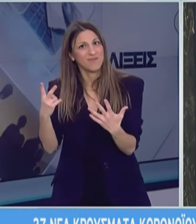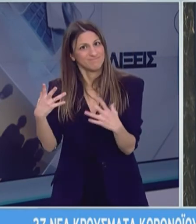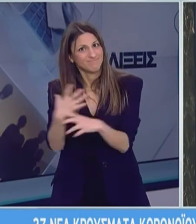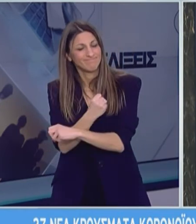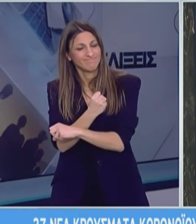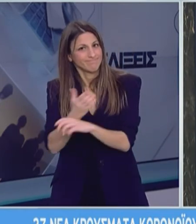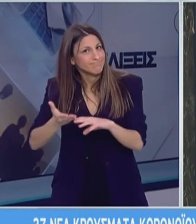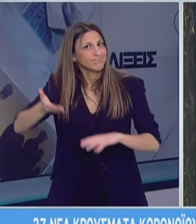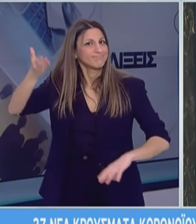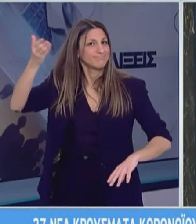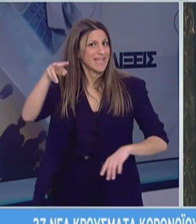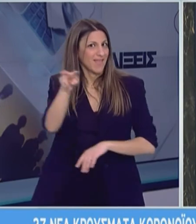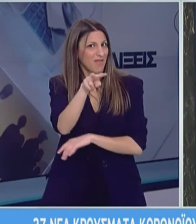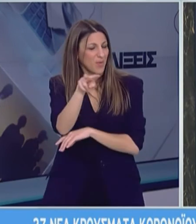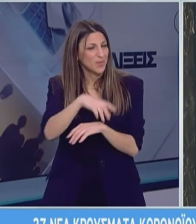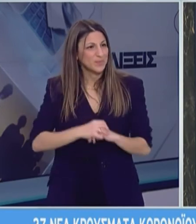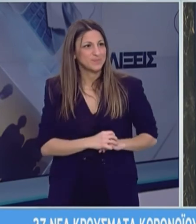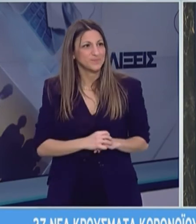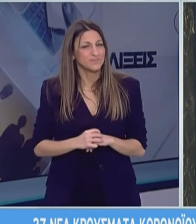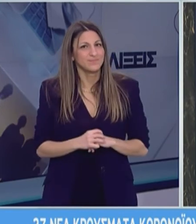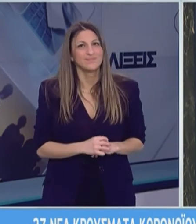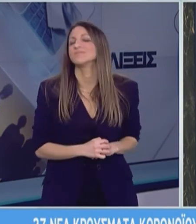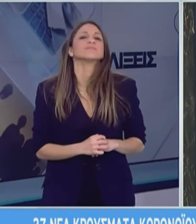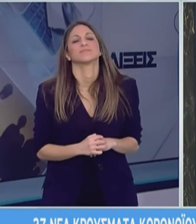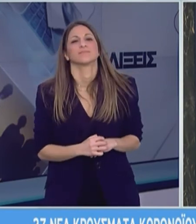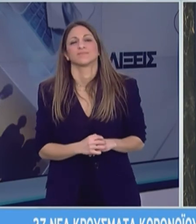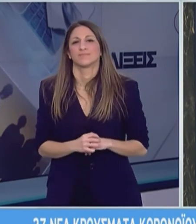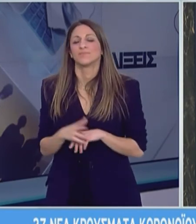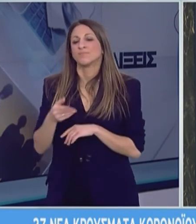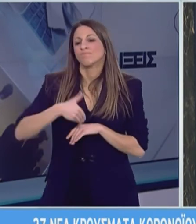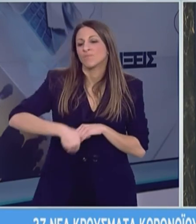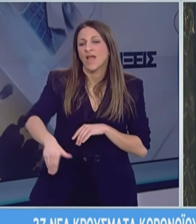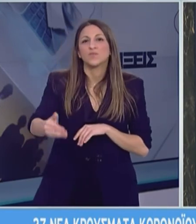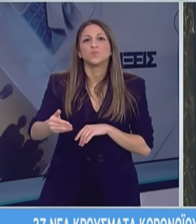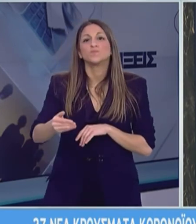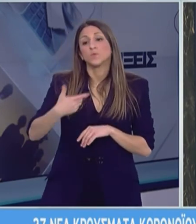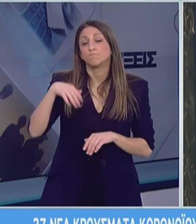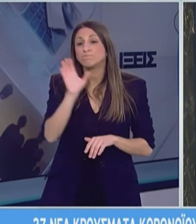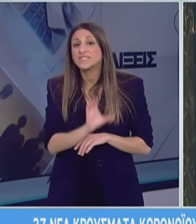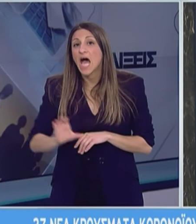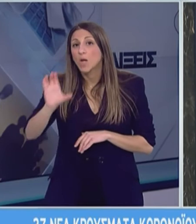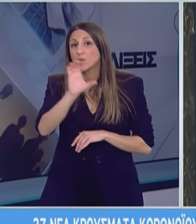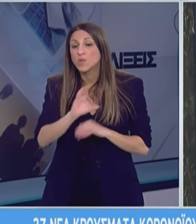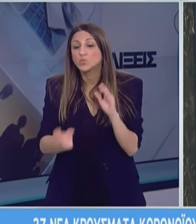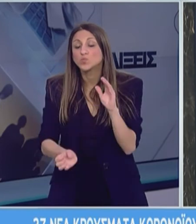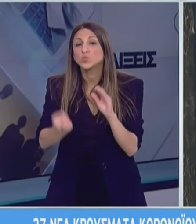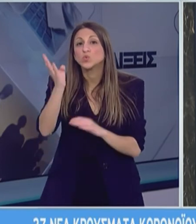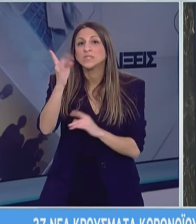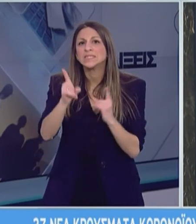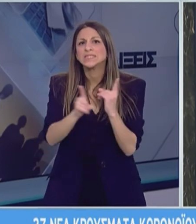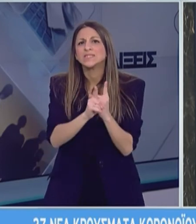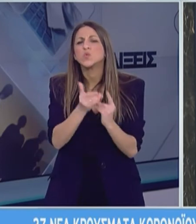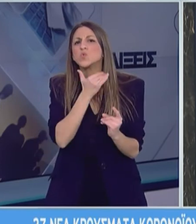Επίσης, στο πλαίσιο ανοίγματος νέων κλίνων μεθ και μεθ